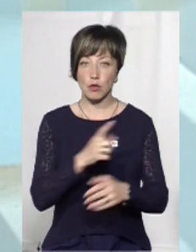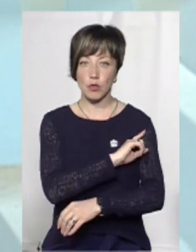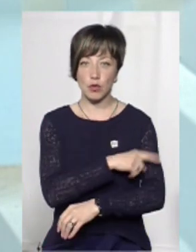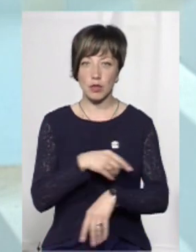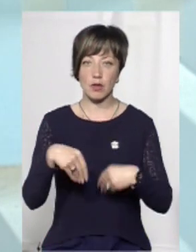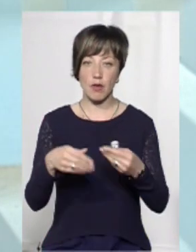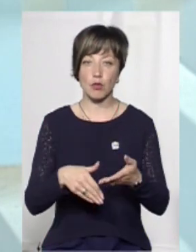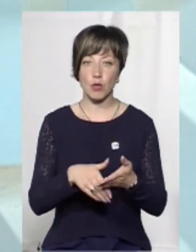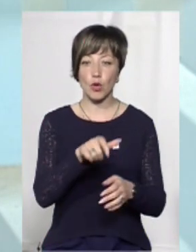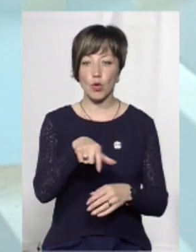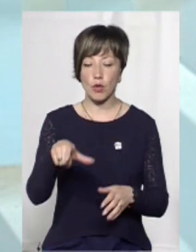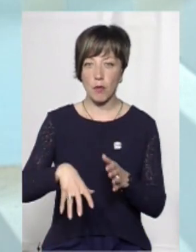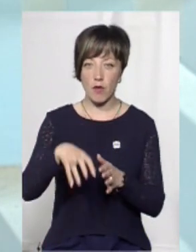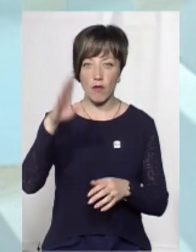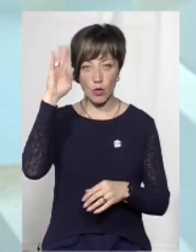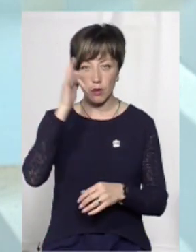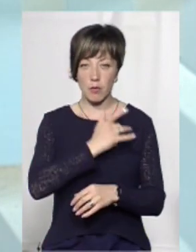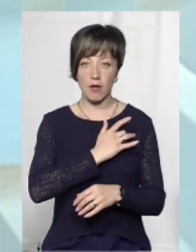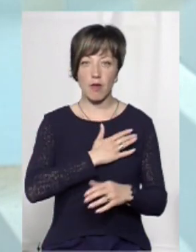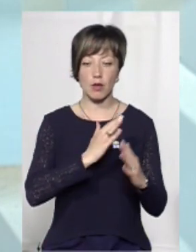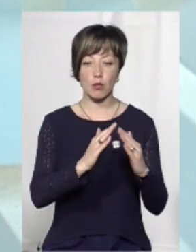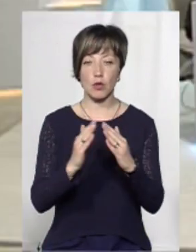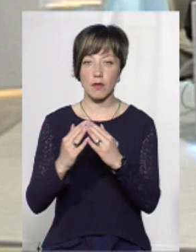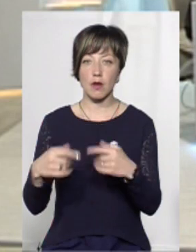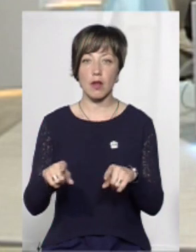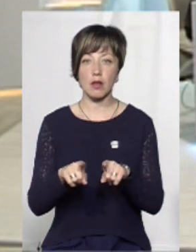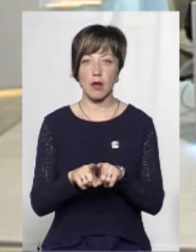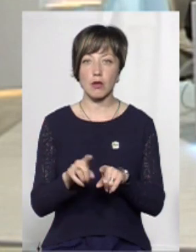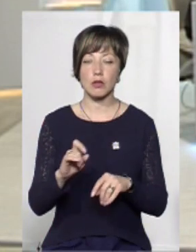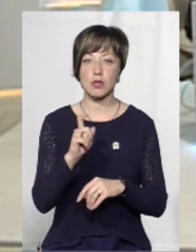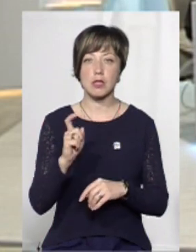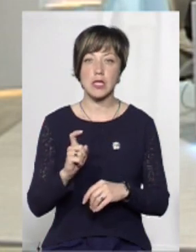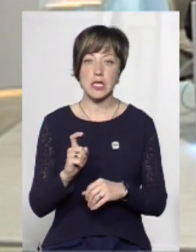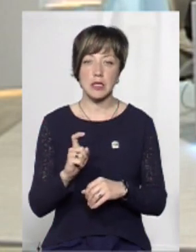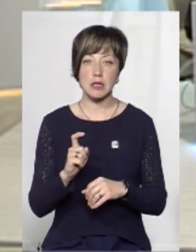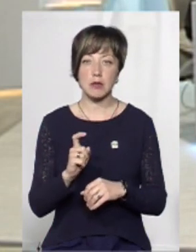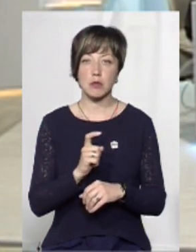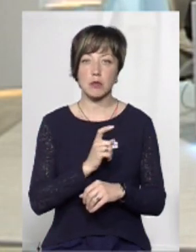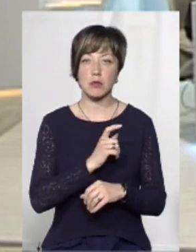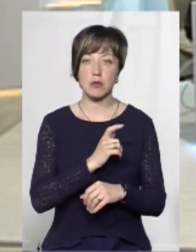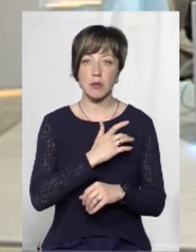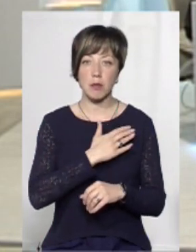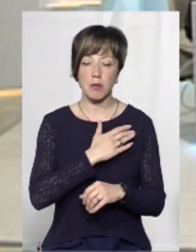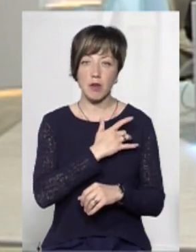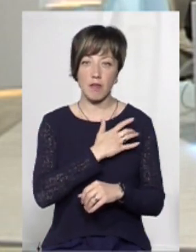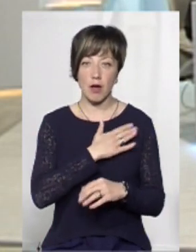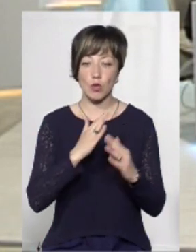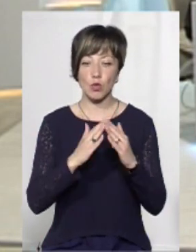надавали допомогу людям по відкачуванню води з приватних будівель, а також з приватних домовладінь.